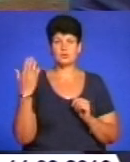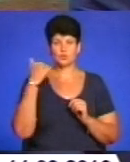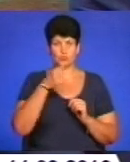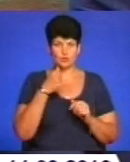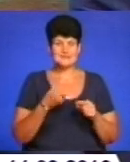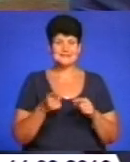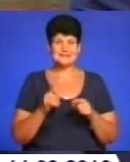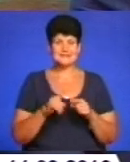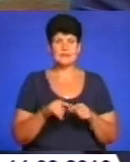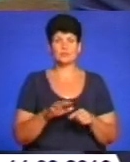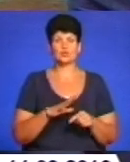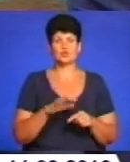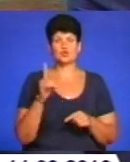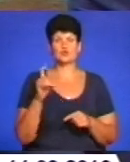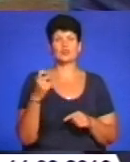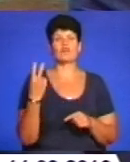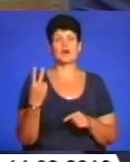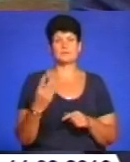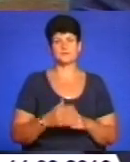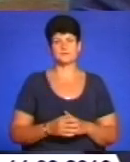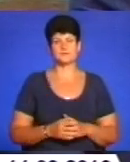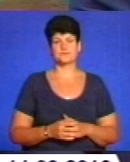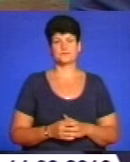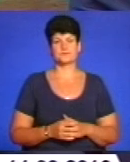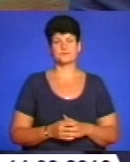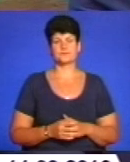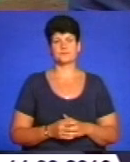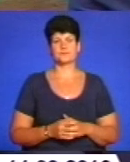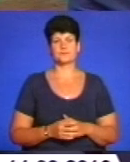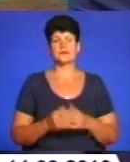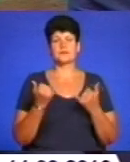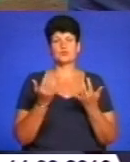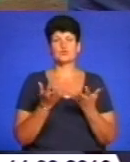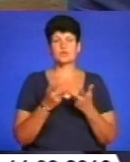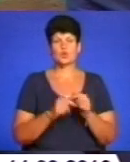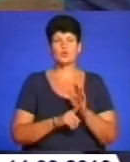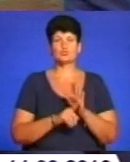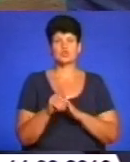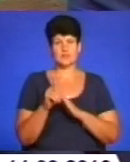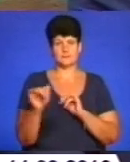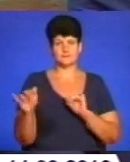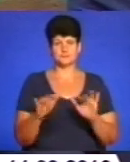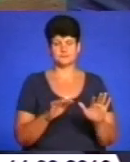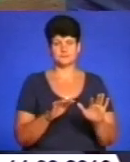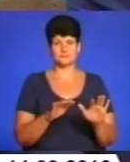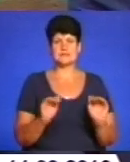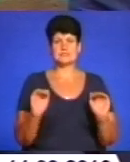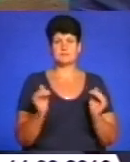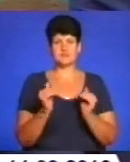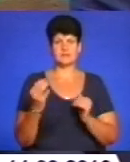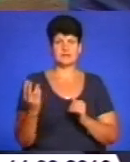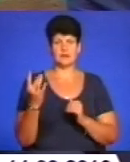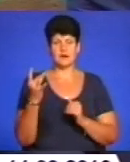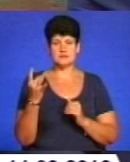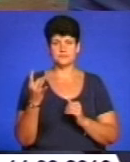аналогічний період було 102. Тепер щодо кількості розпочаток проваджень, зменшилося втричі.